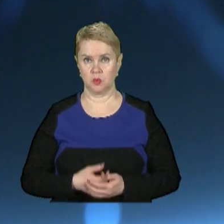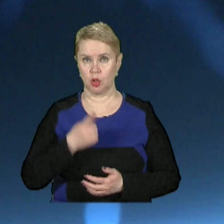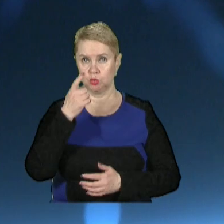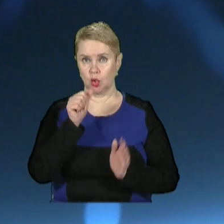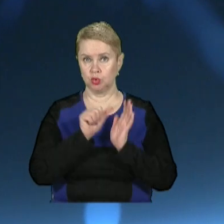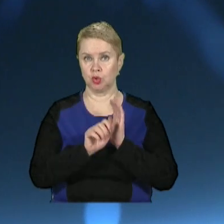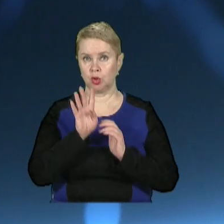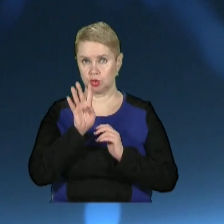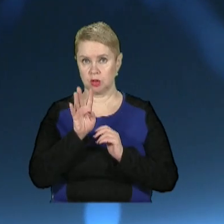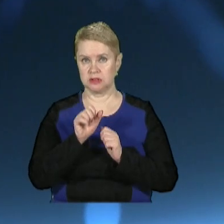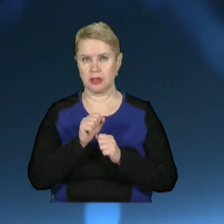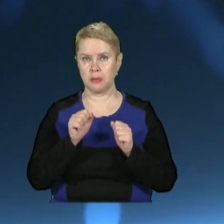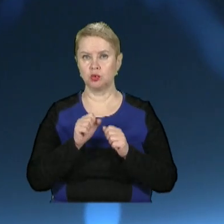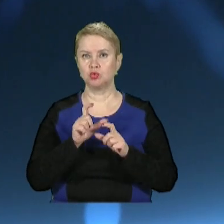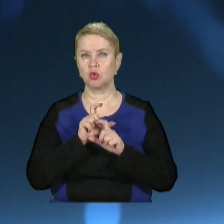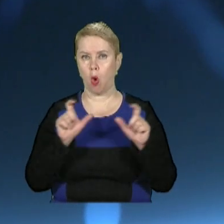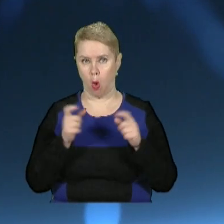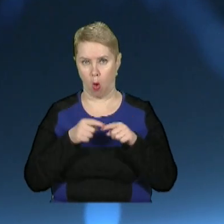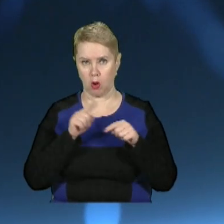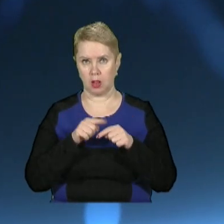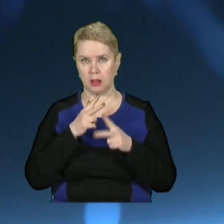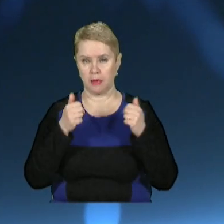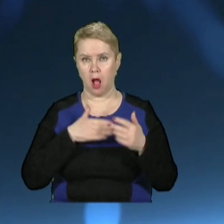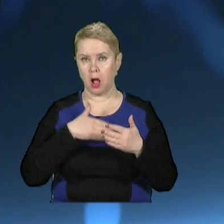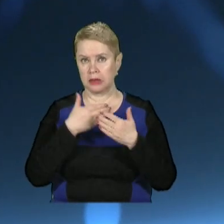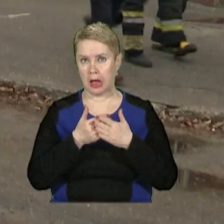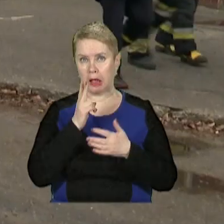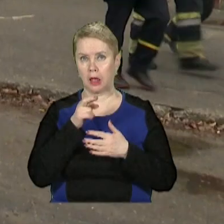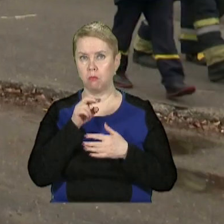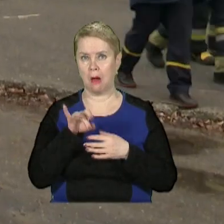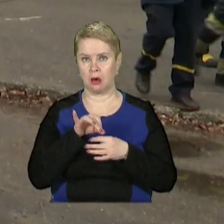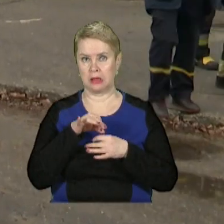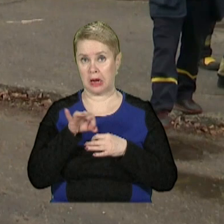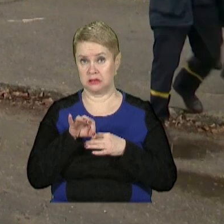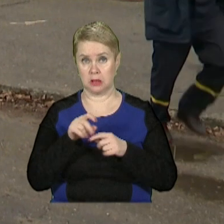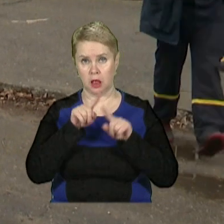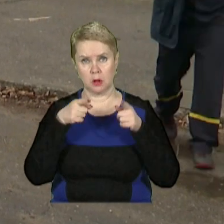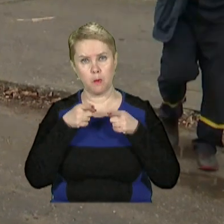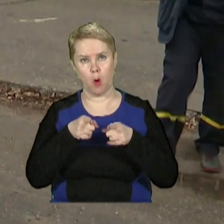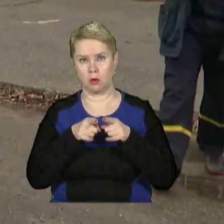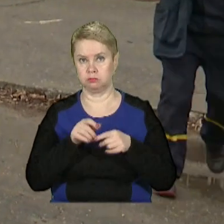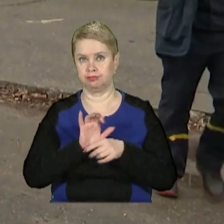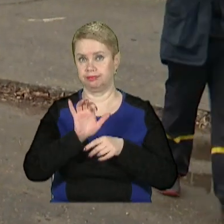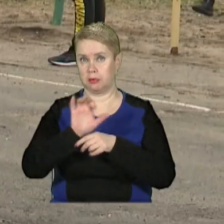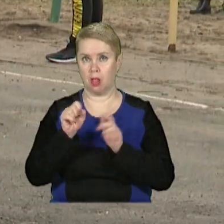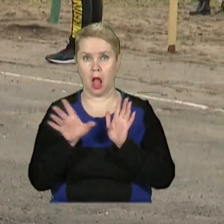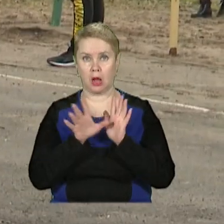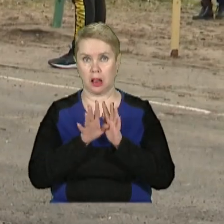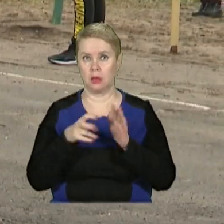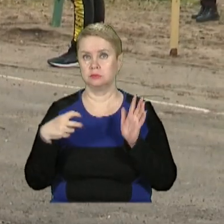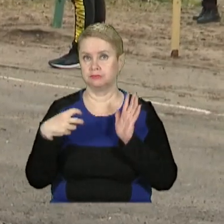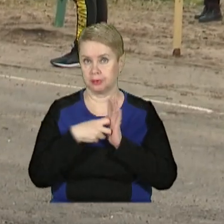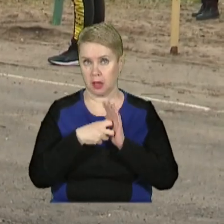164 замінованих школи. У Дніпрі активувалися кібертерористи. Листи з погрозами надіслали на електронні